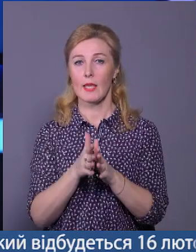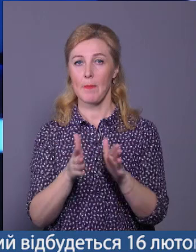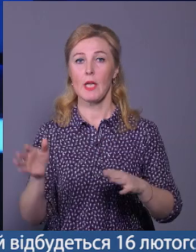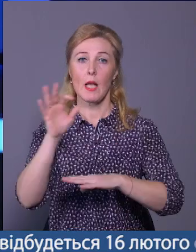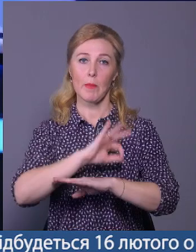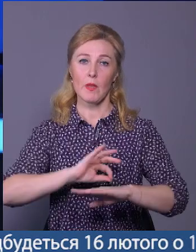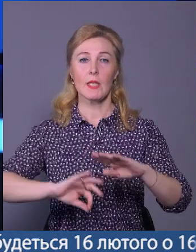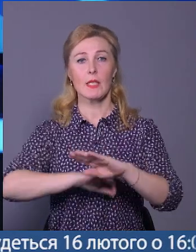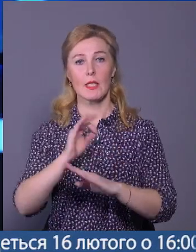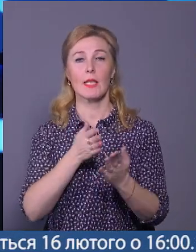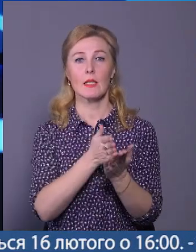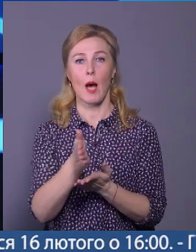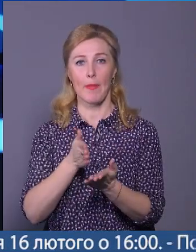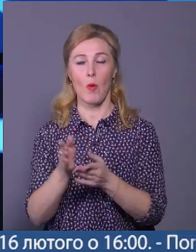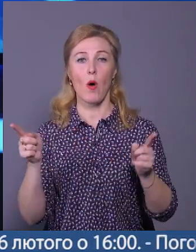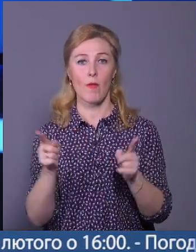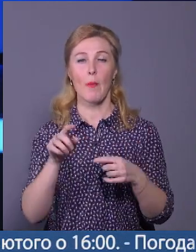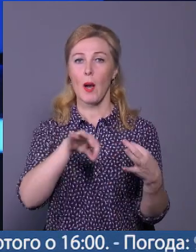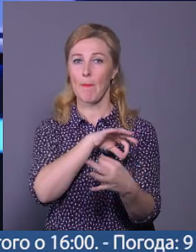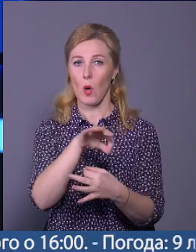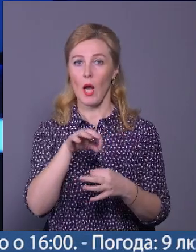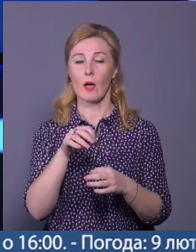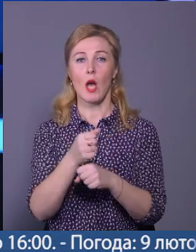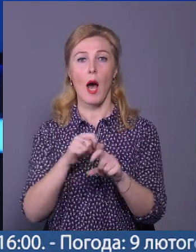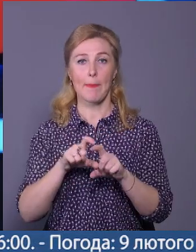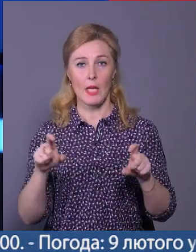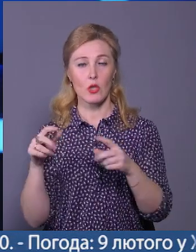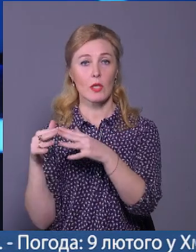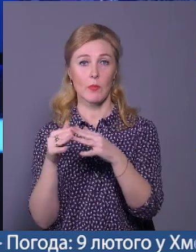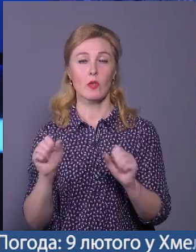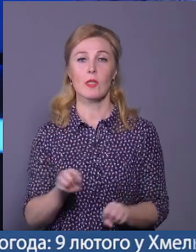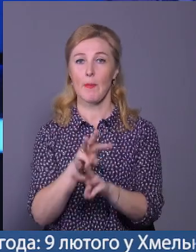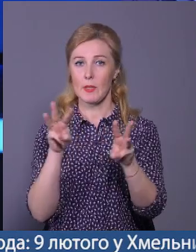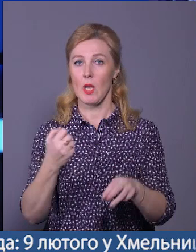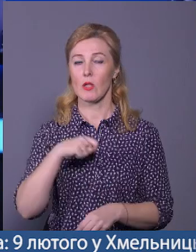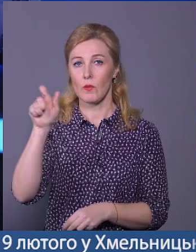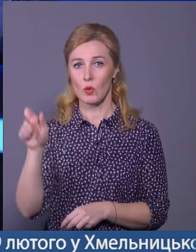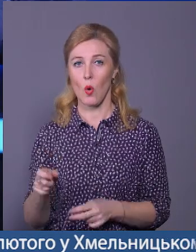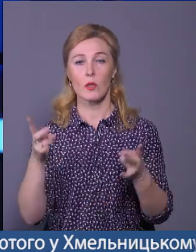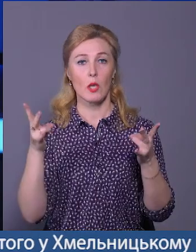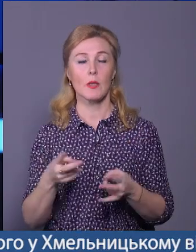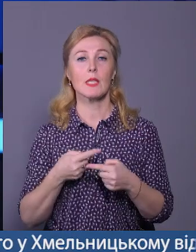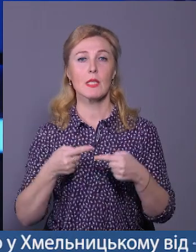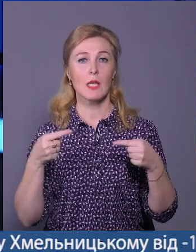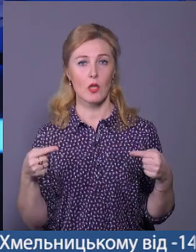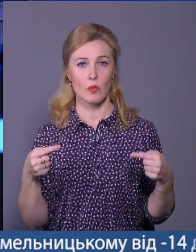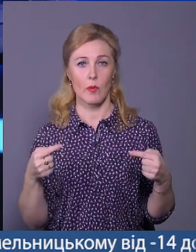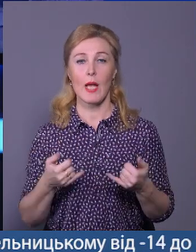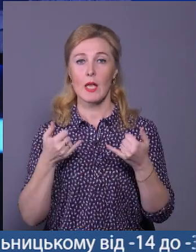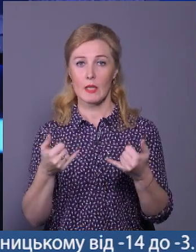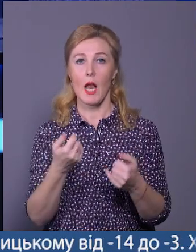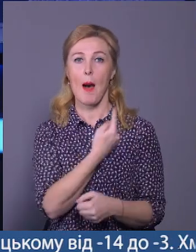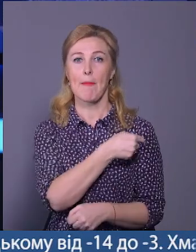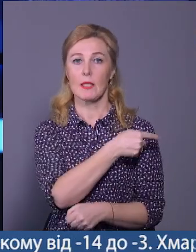південний та східний напрямки. В рамках проєкту «Аптечка з передової» забезпечують військових необхідними засобами для